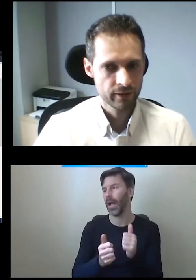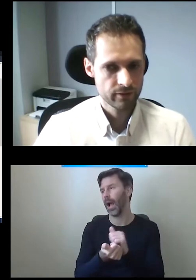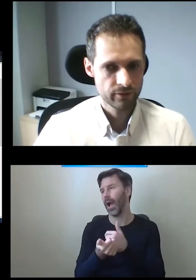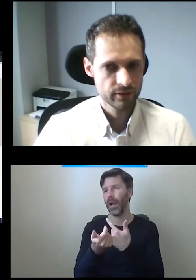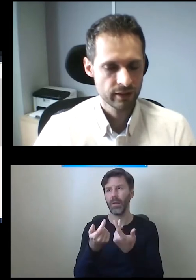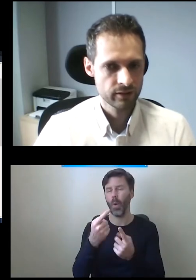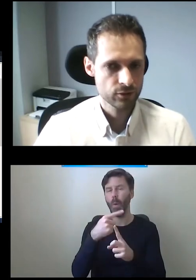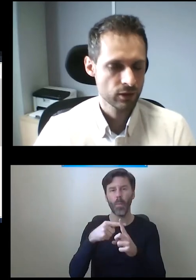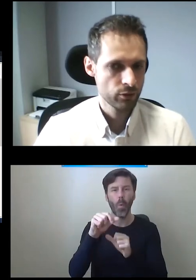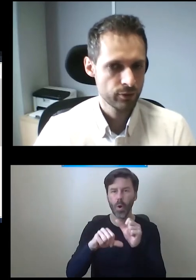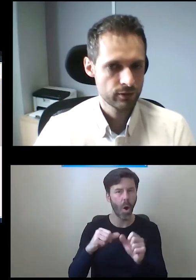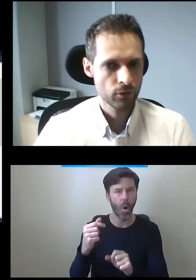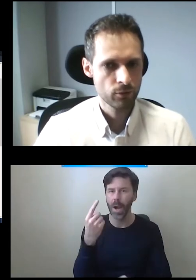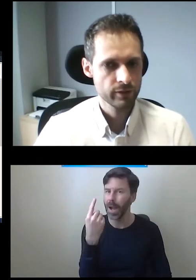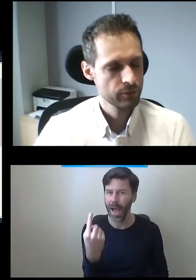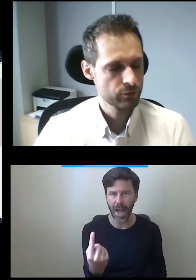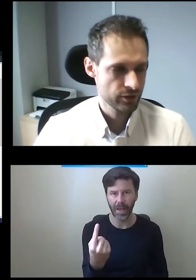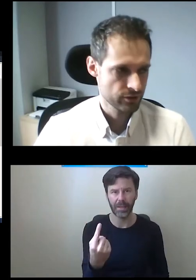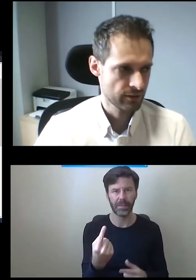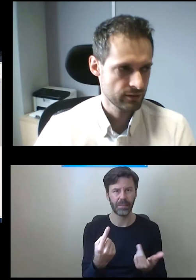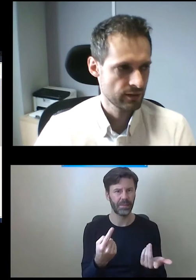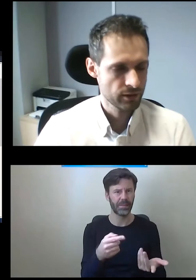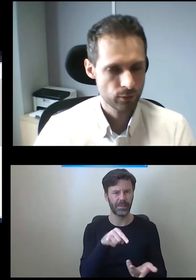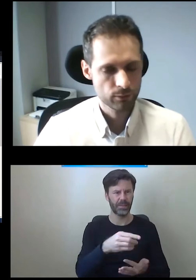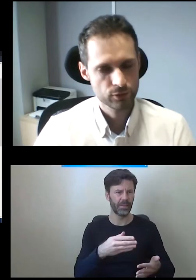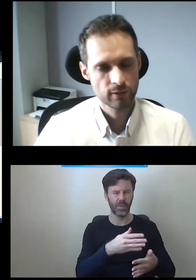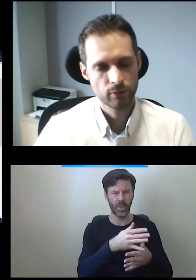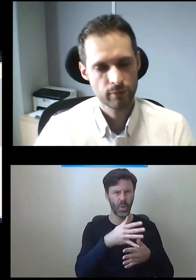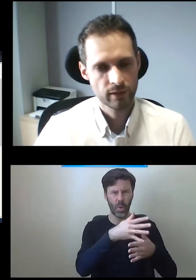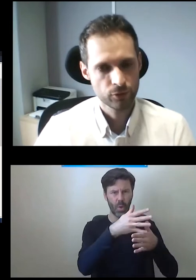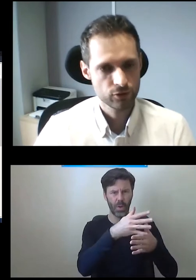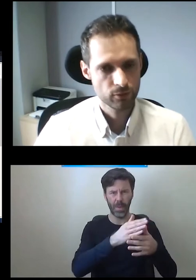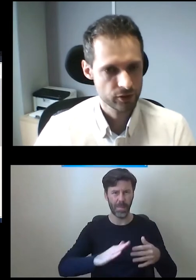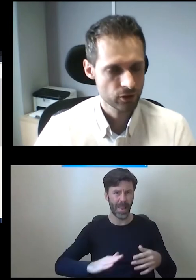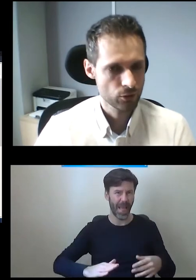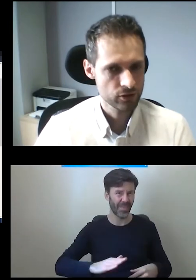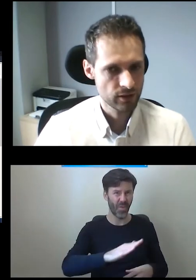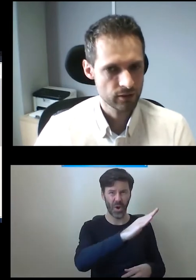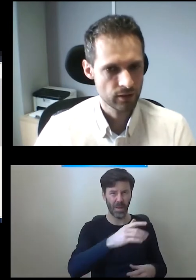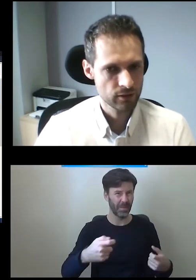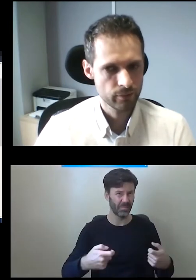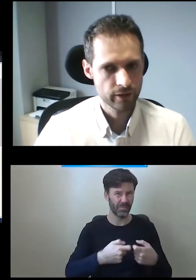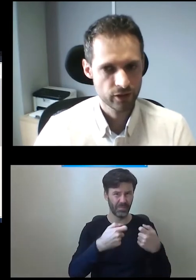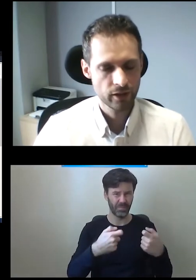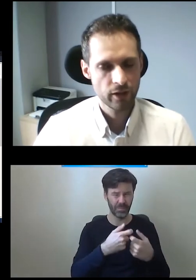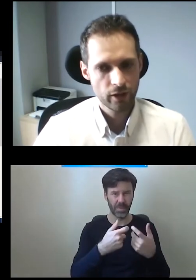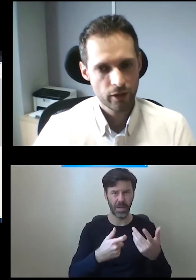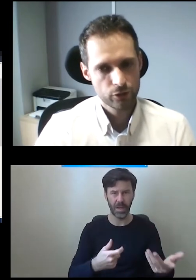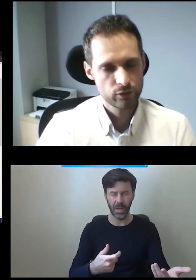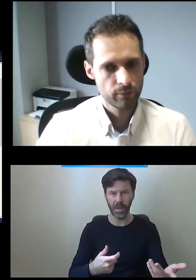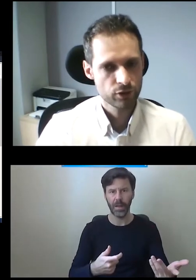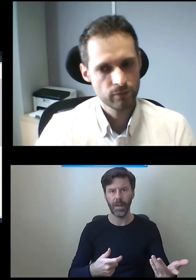więc te schody byłyby kompletnie bezużyteczne. Ta platforma przyschodowa byłaby tam non stop 24 godziny na dobę, gdzie